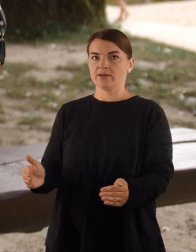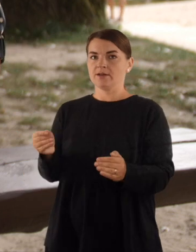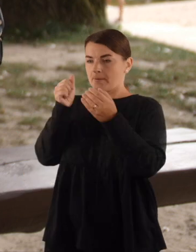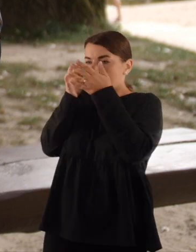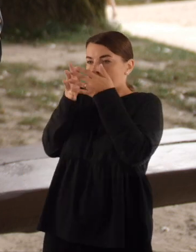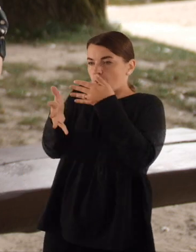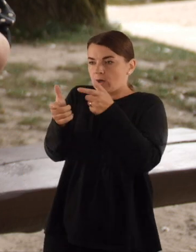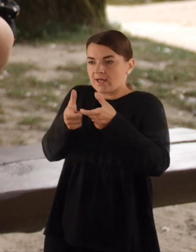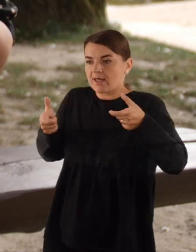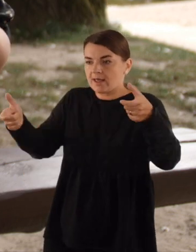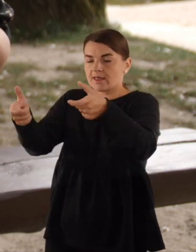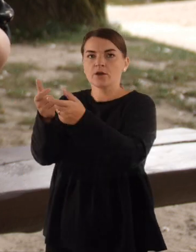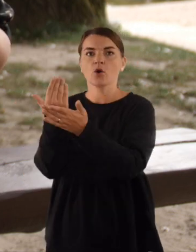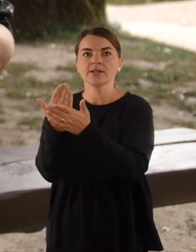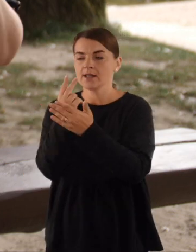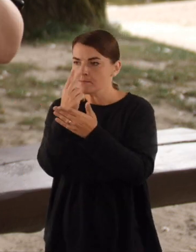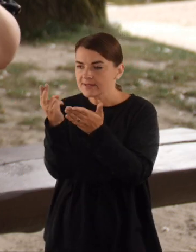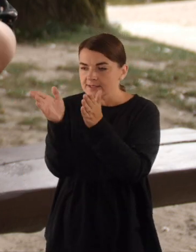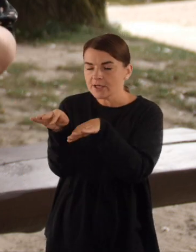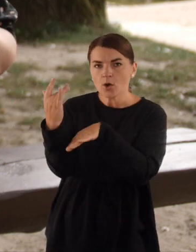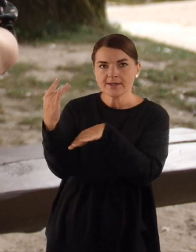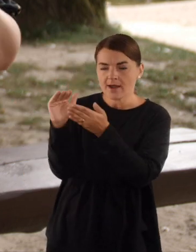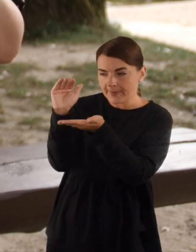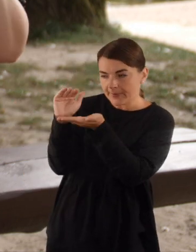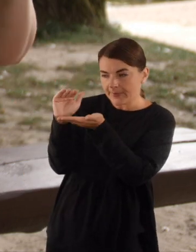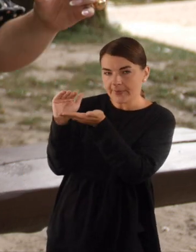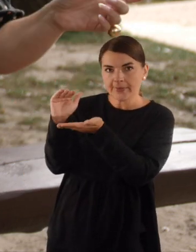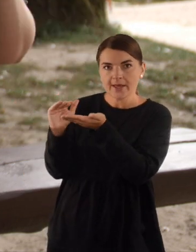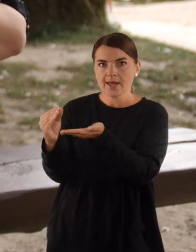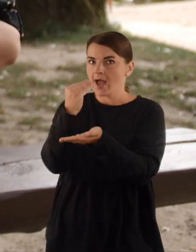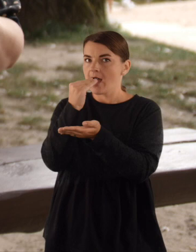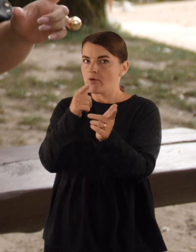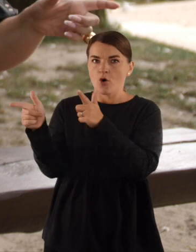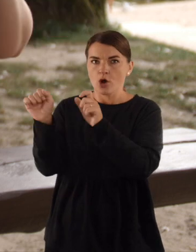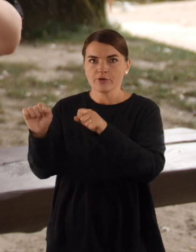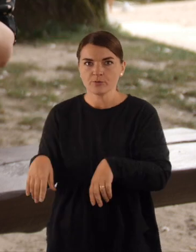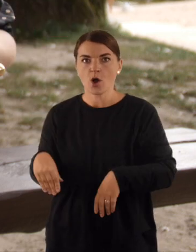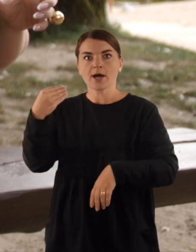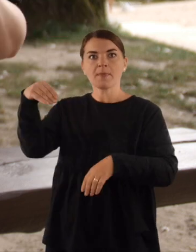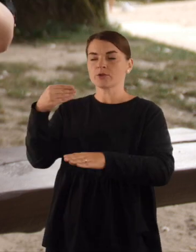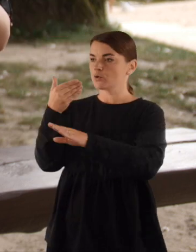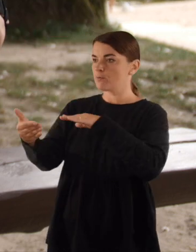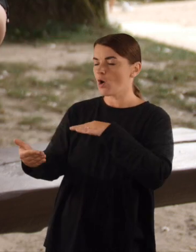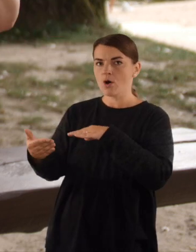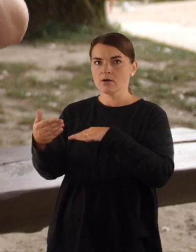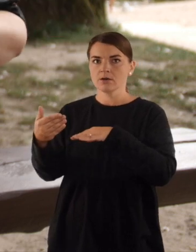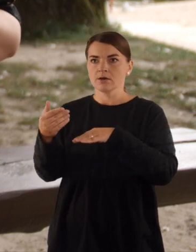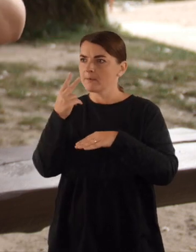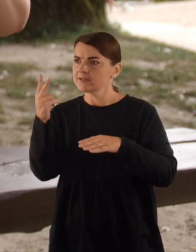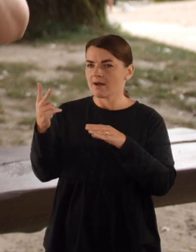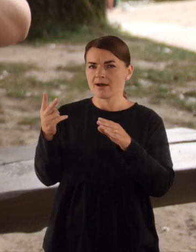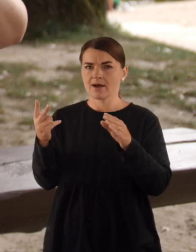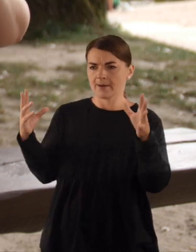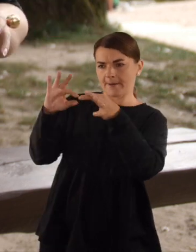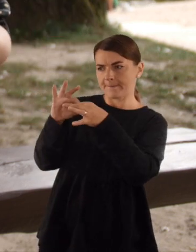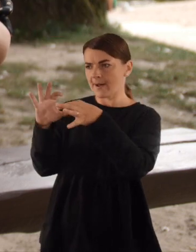būtinai. Nes tada tu matai, kokie likučiai yra likę, ką galima būtų suvalgyti. Arba bėgųjus pietų petrauką po darbo gali matyti, kas ką gali su